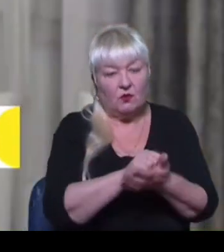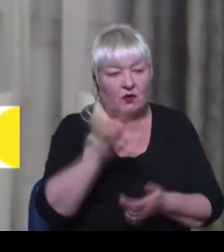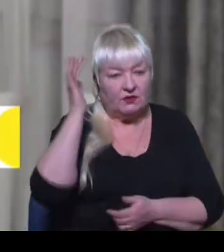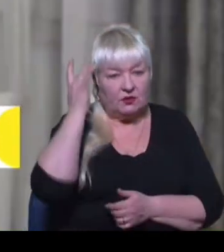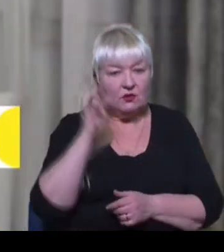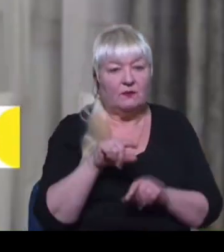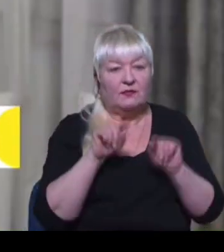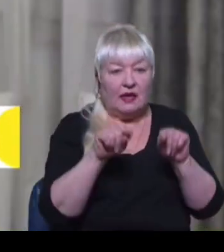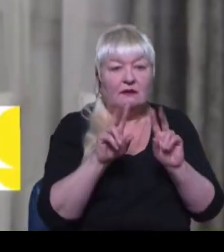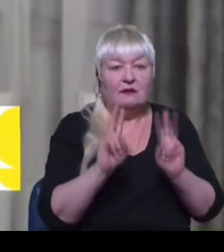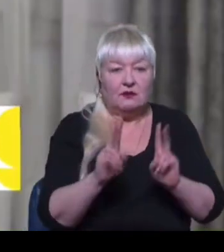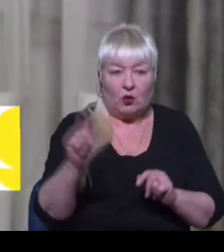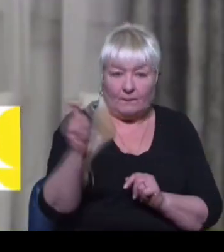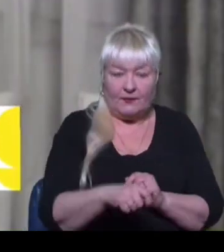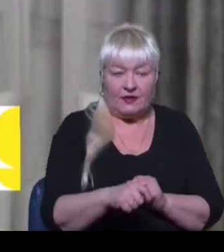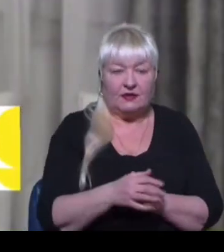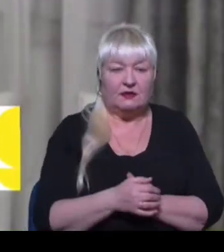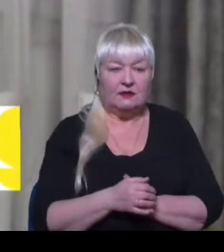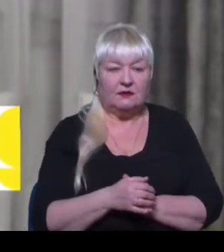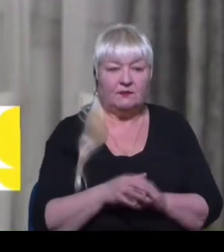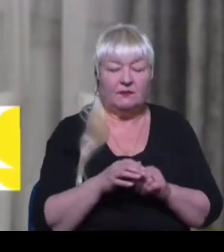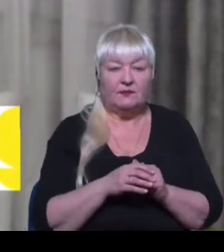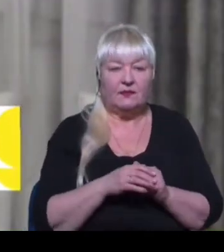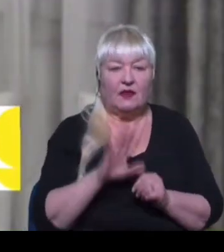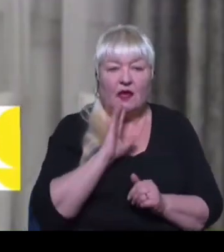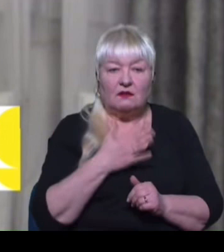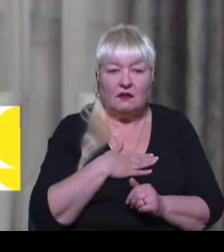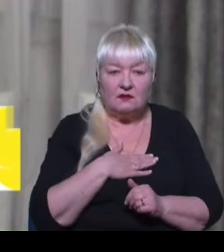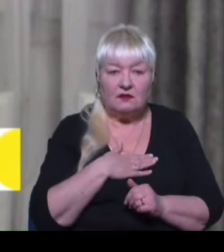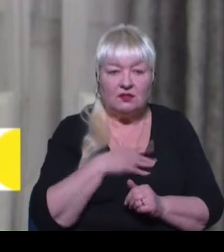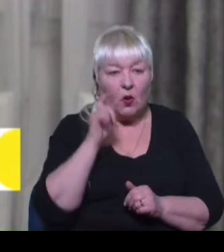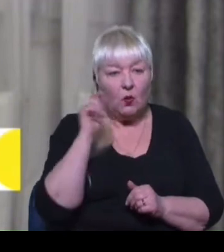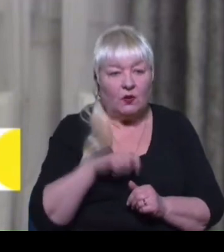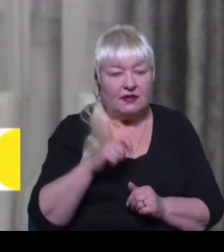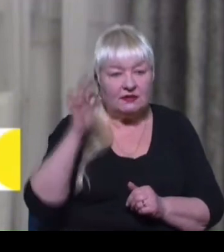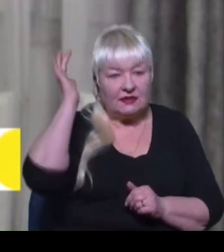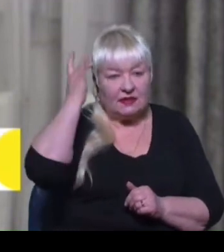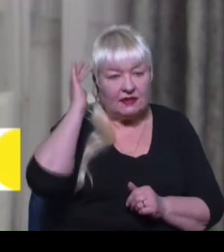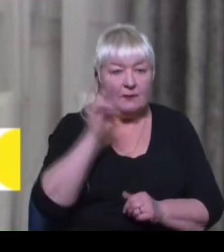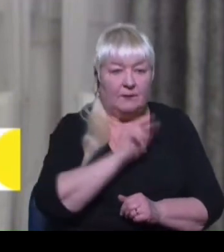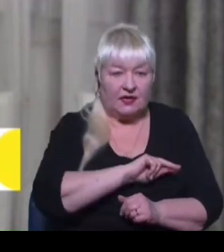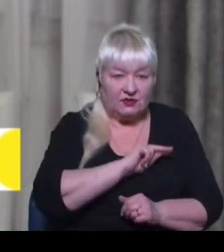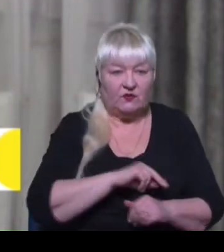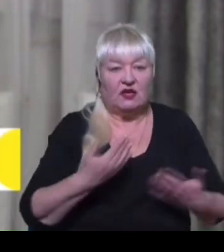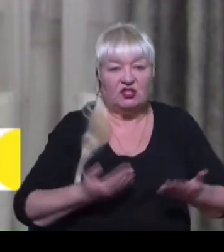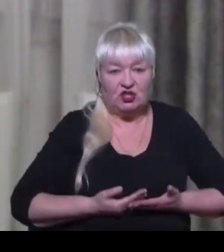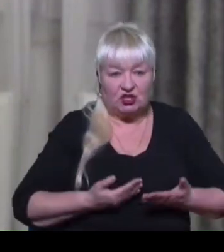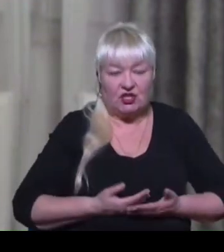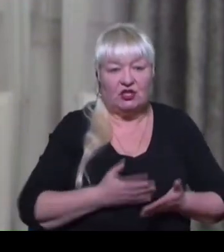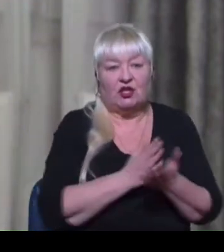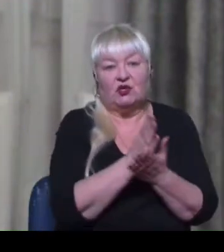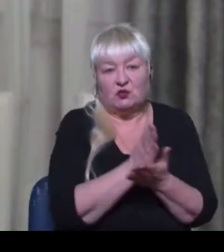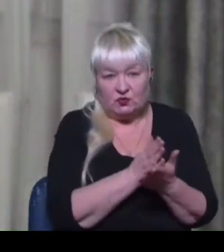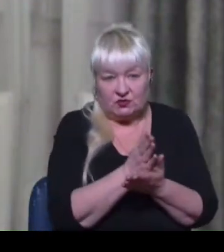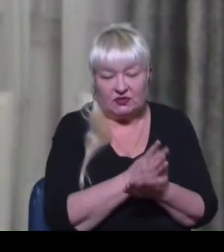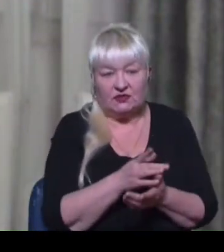Це ті, хто приїхали, незаконно так, приїхали на наш український Крим працювати, жити, служити